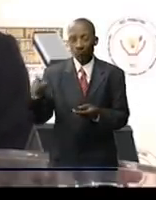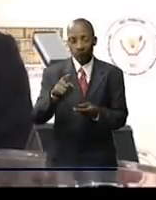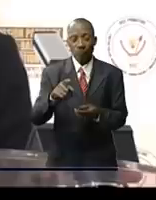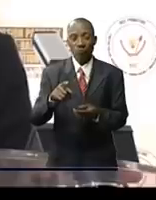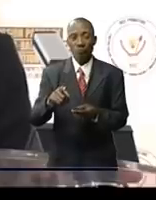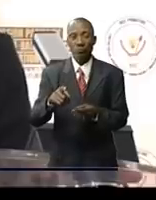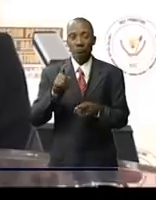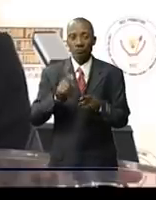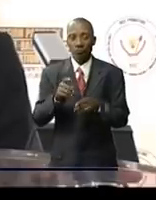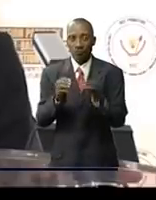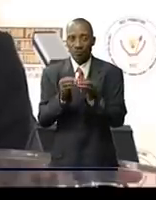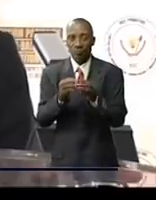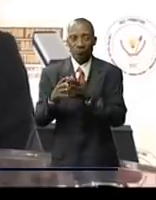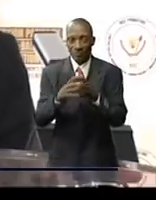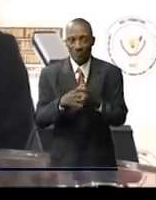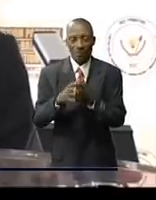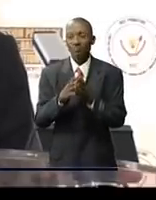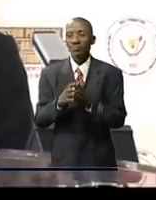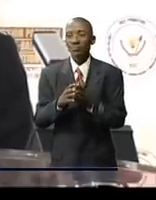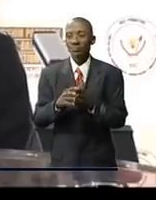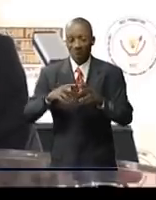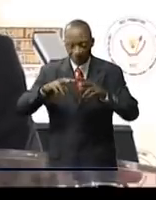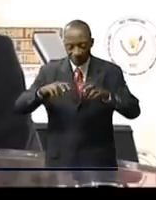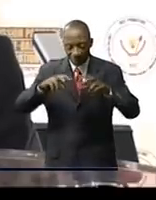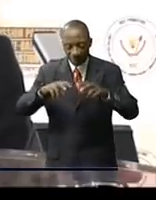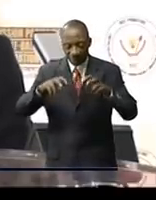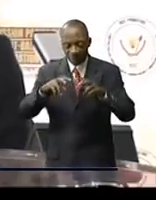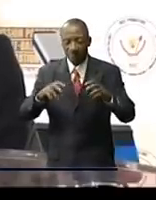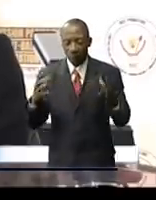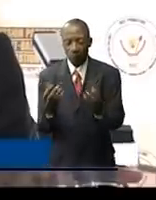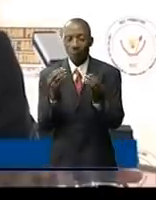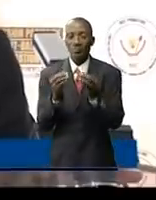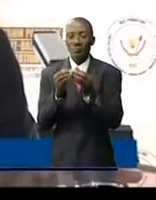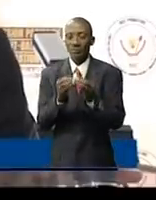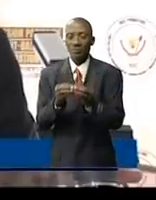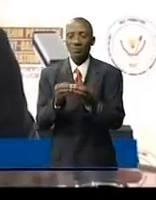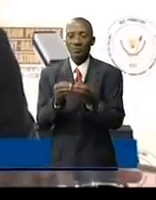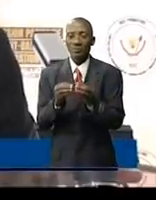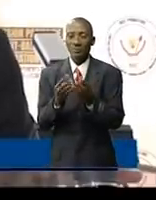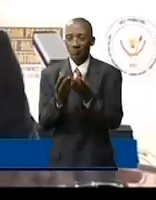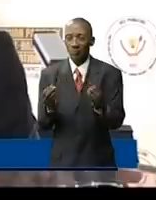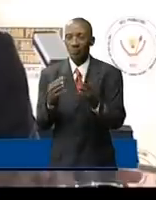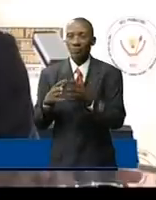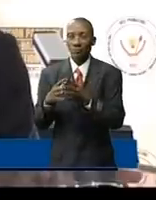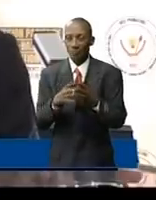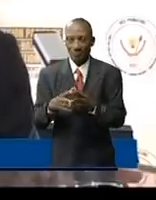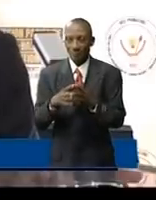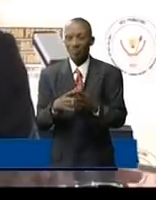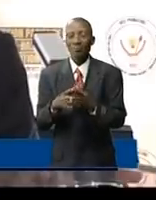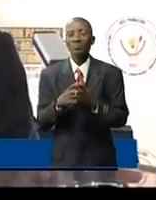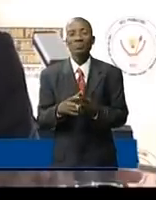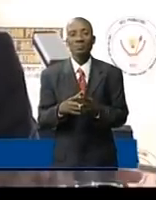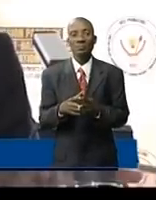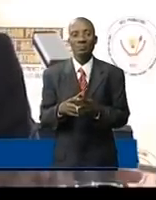harmonisation qu'il convient de faire entre les différents grades et fonctions, ainsi que la révisitation